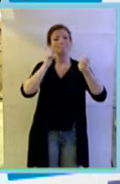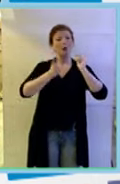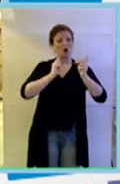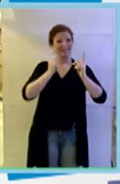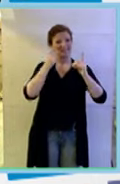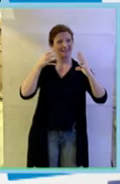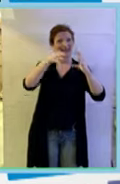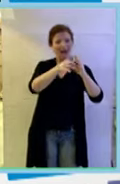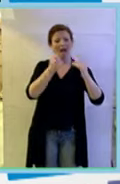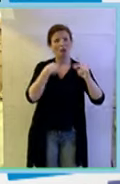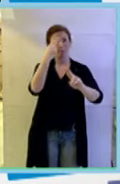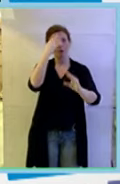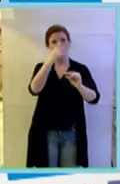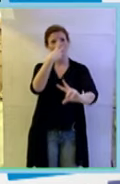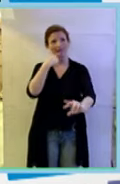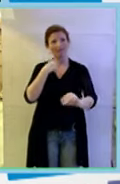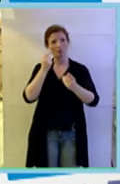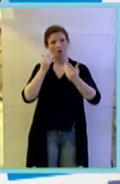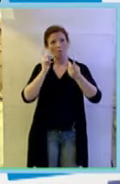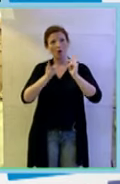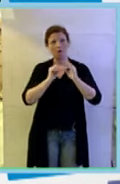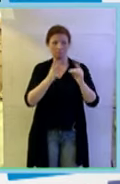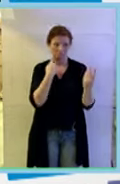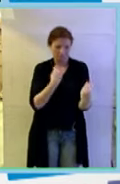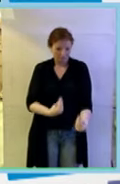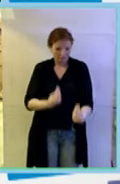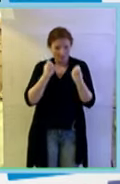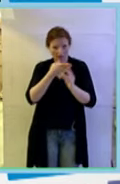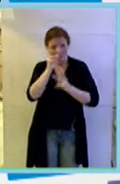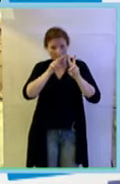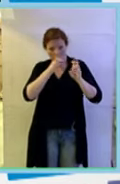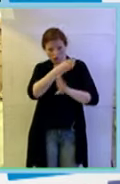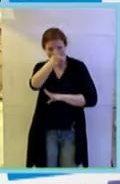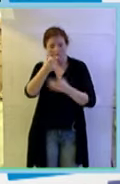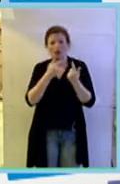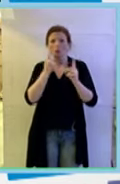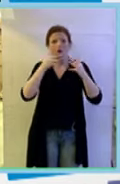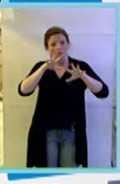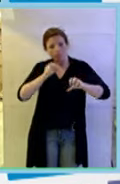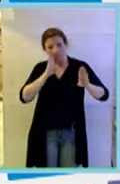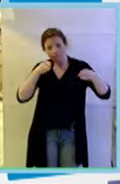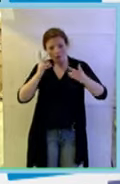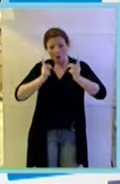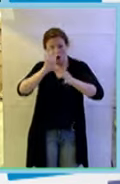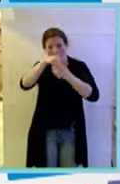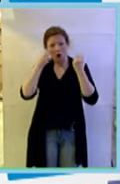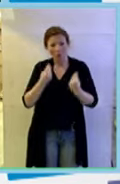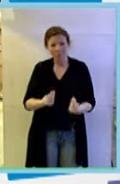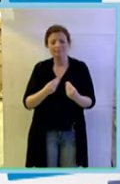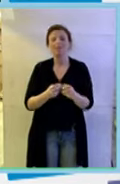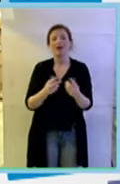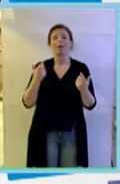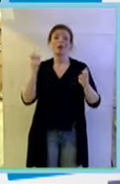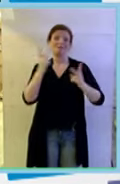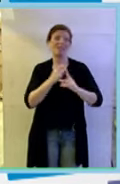politica io mi ricordo quando appunto tu me l'hai detto ma vai a vincere no fai la ricercatrice perché ti sei impegnata in questa cosa allora premetto che io sono quella